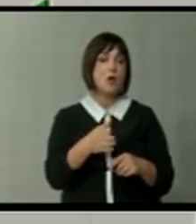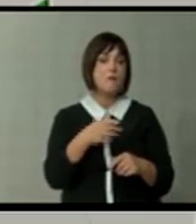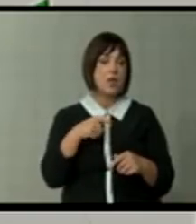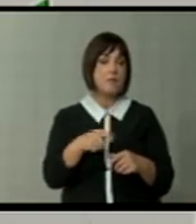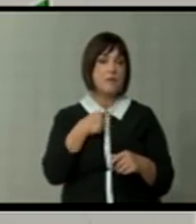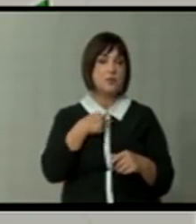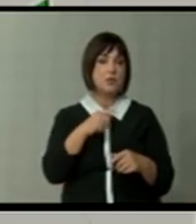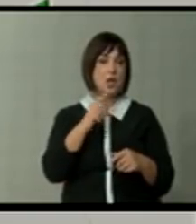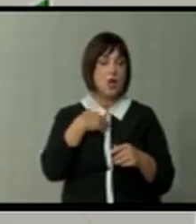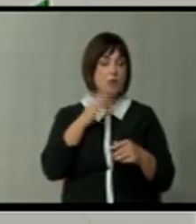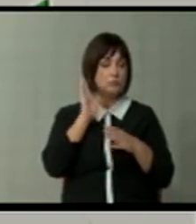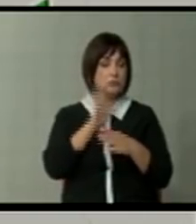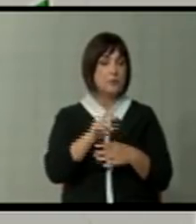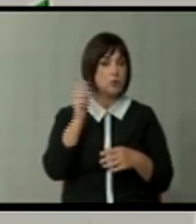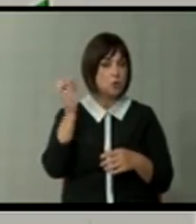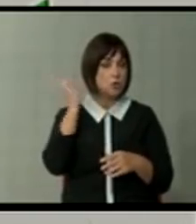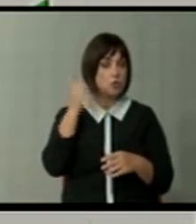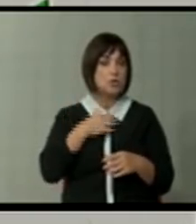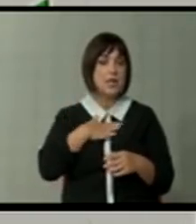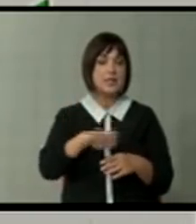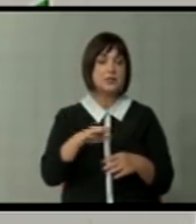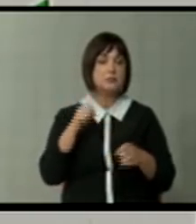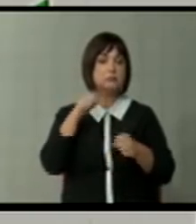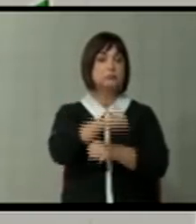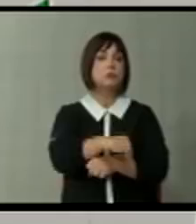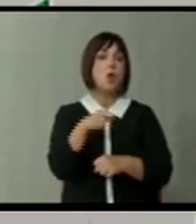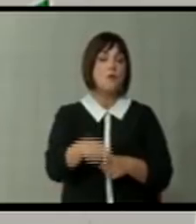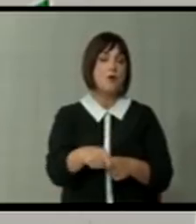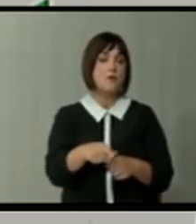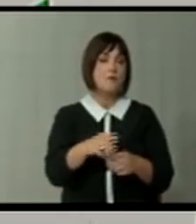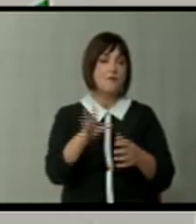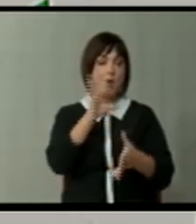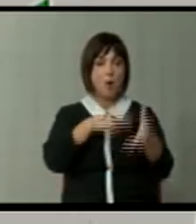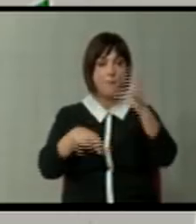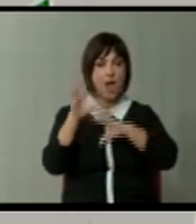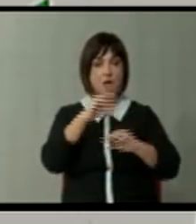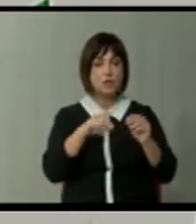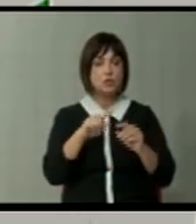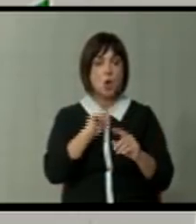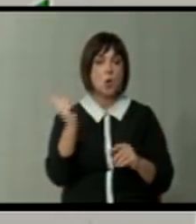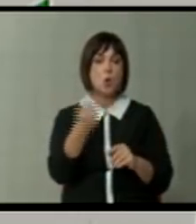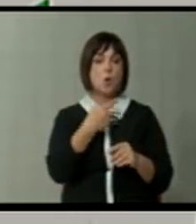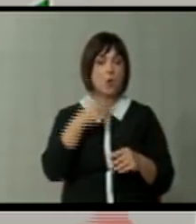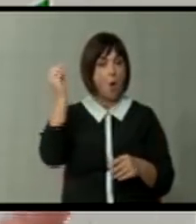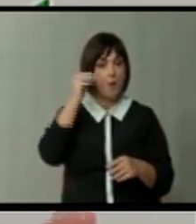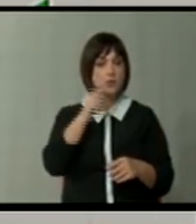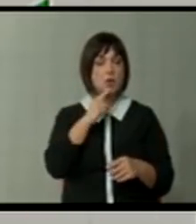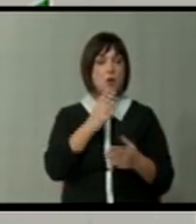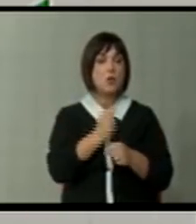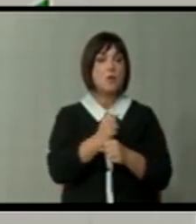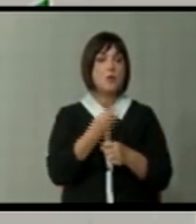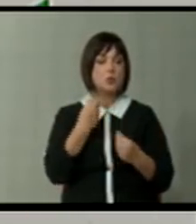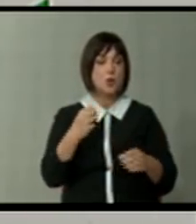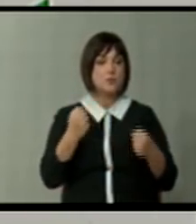армија на горди послушници. Че ние децата свесно ги втуркаме во тој магичен круг. Место да имаме образование кое што ќе генерира